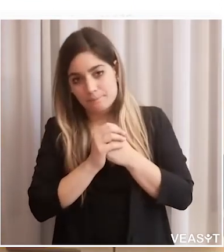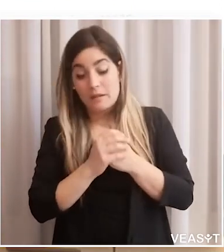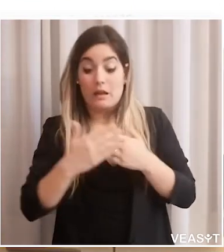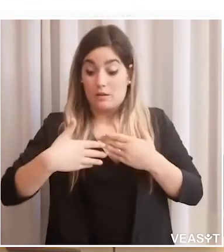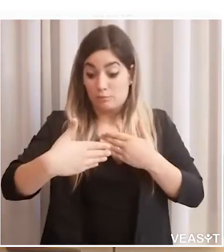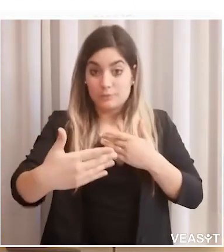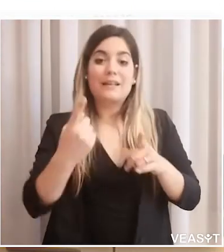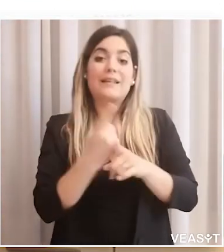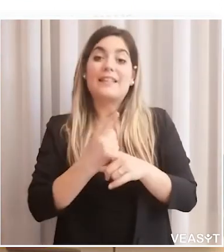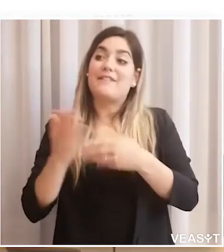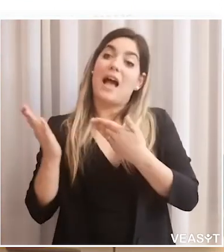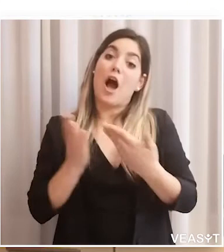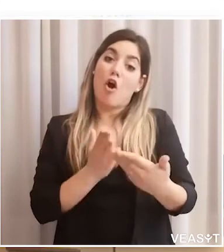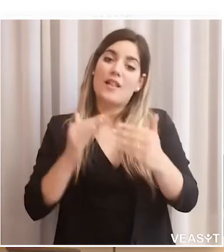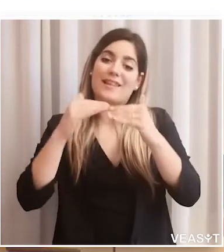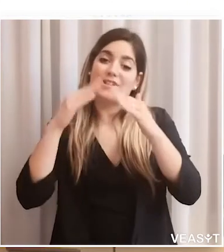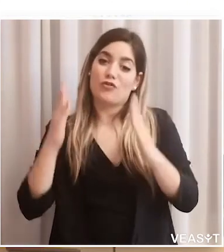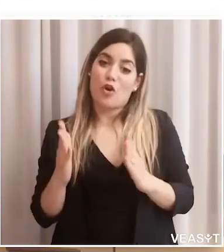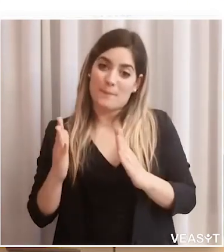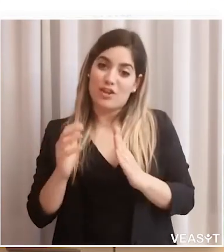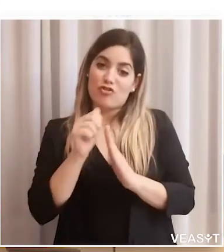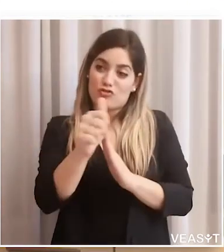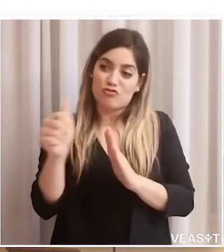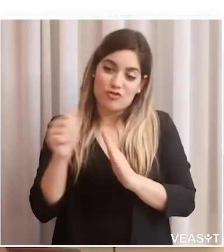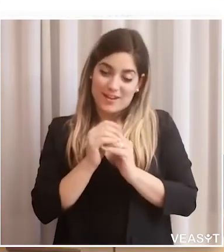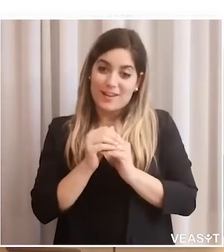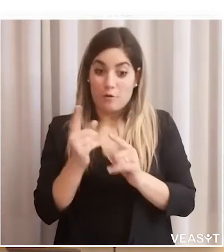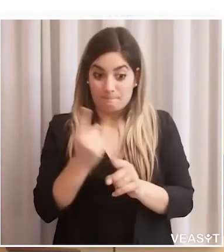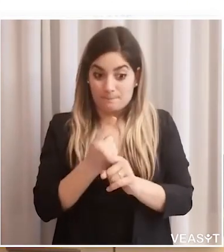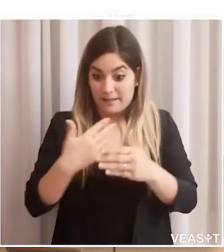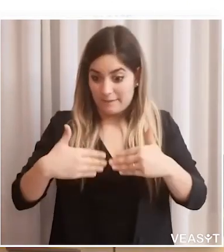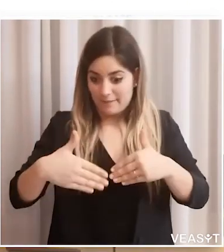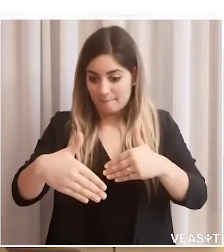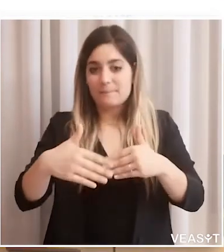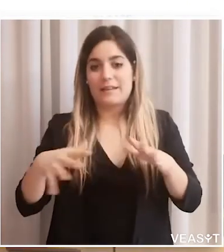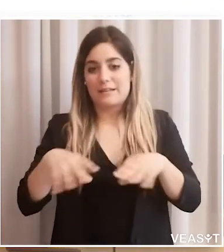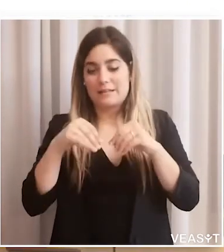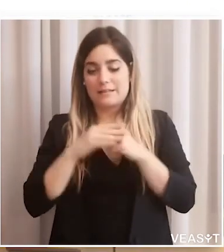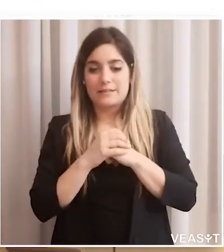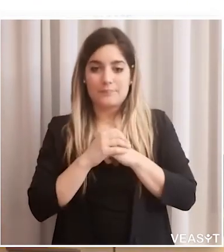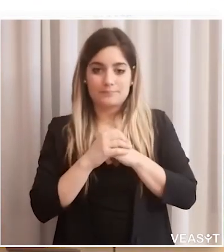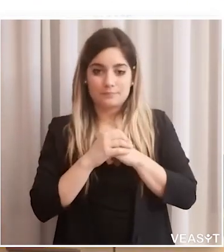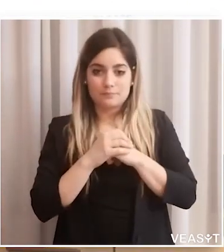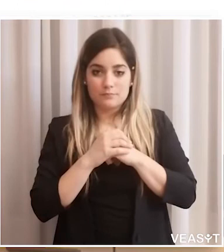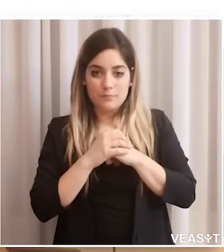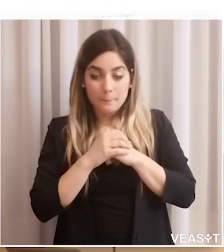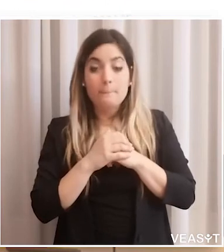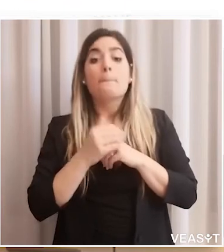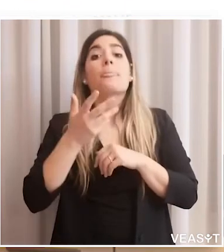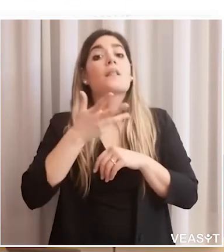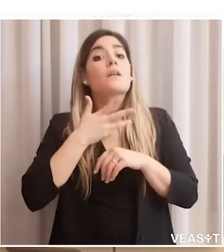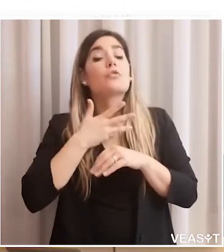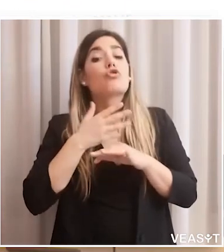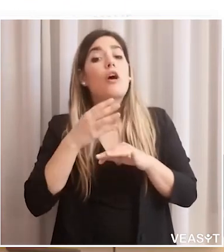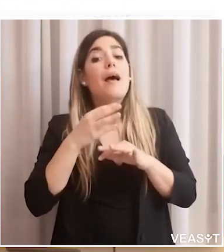di particolare necessità familiare e riprenderanno anche gli accoglimenti da domicilio.